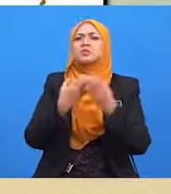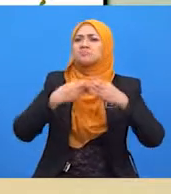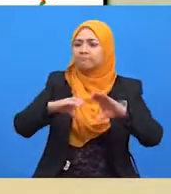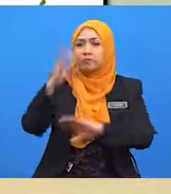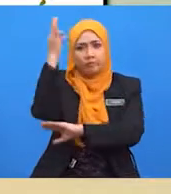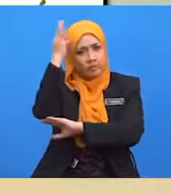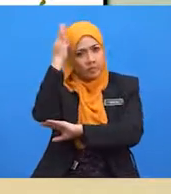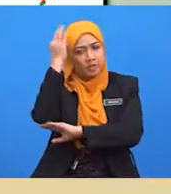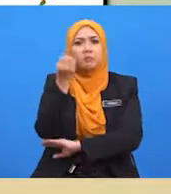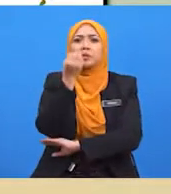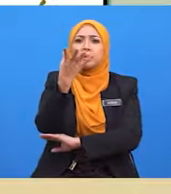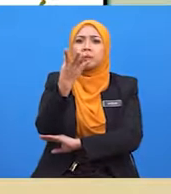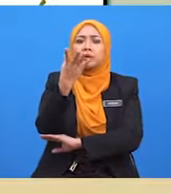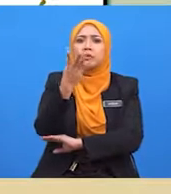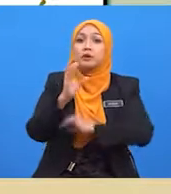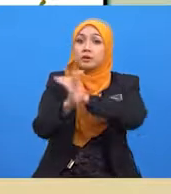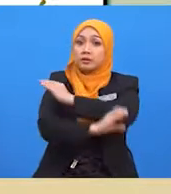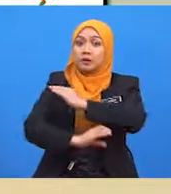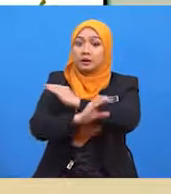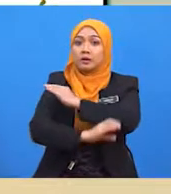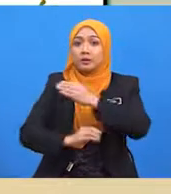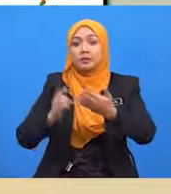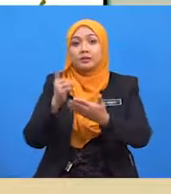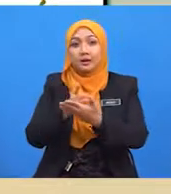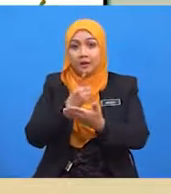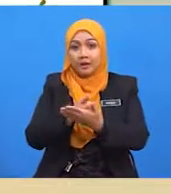beberapa negara rakan dagang Malaysia.